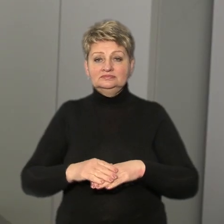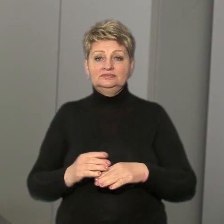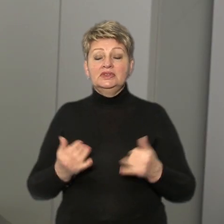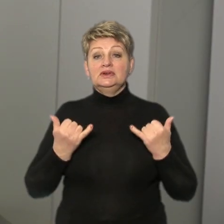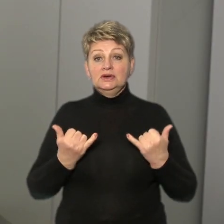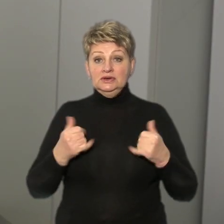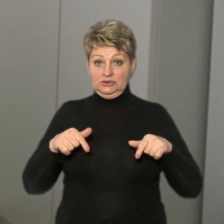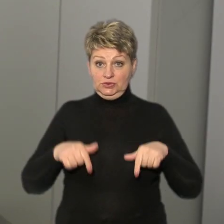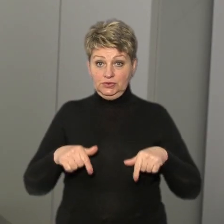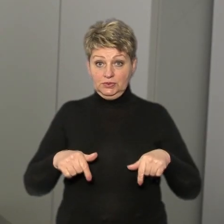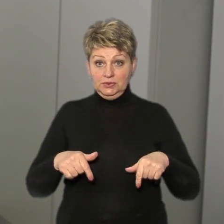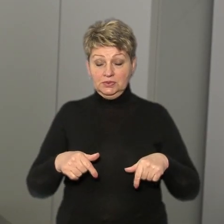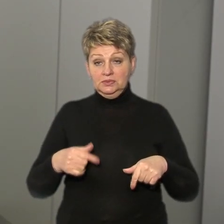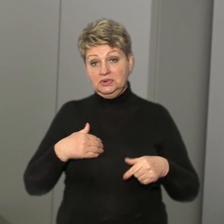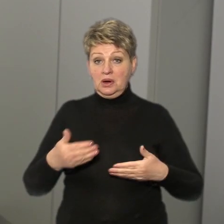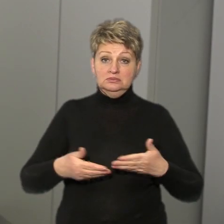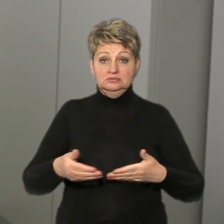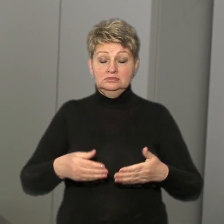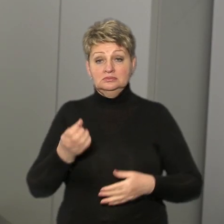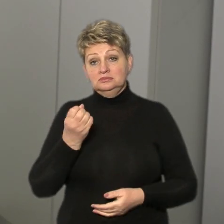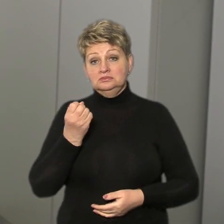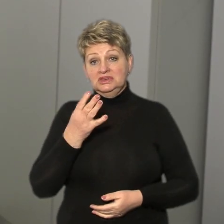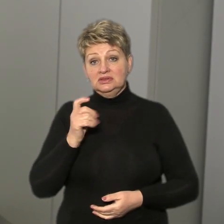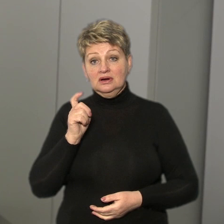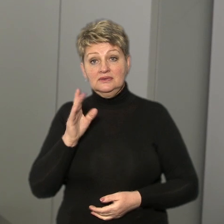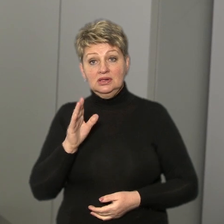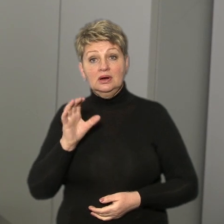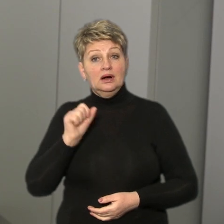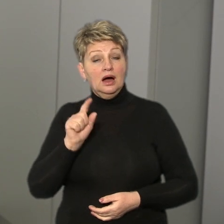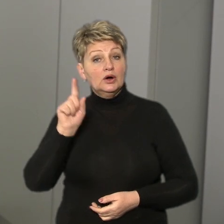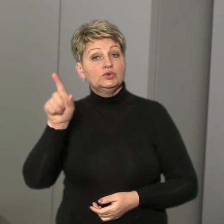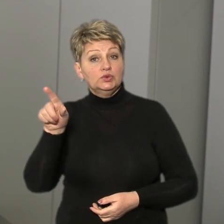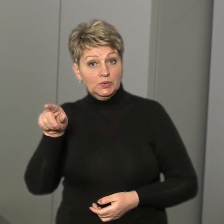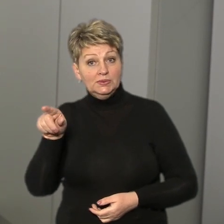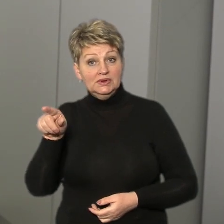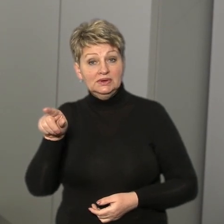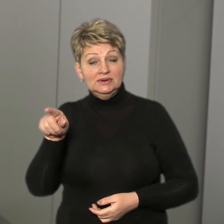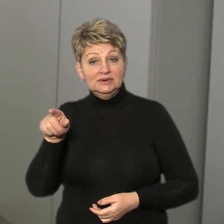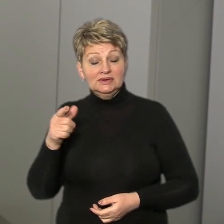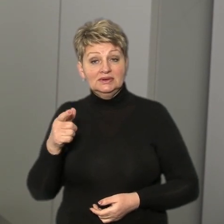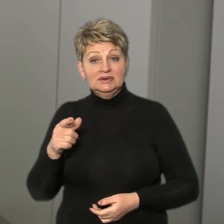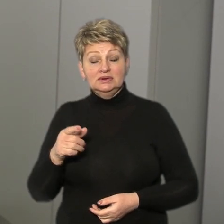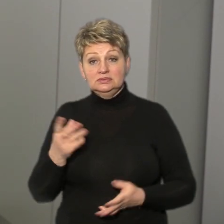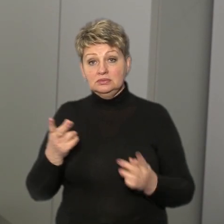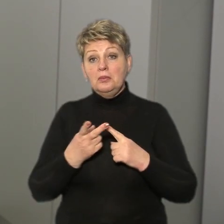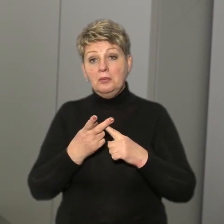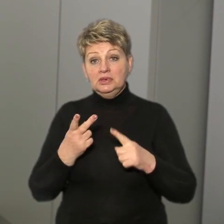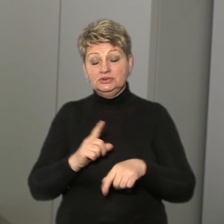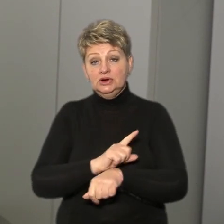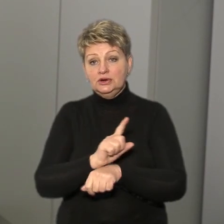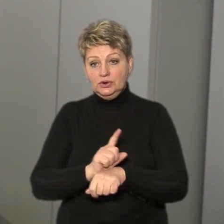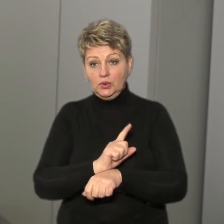я добираюся 15 хвилин, а туди, звичайно, туди довго. Півтори години,